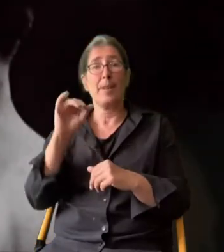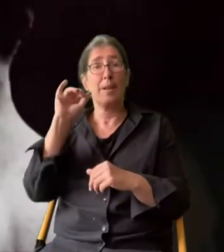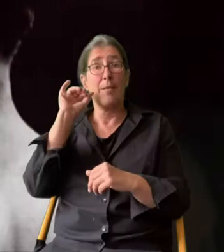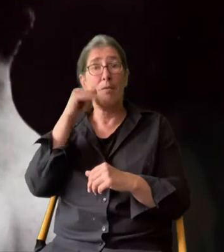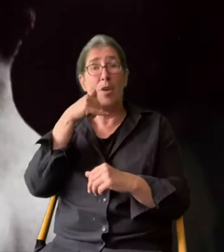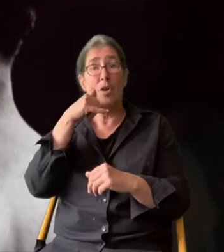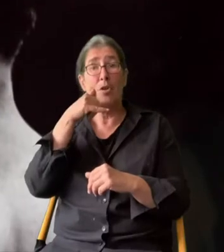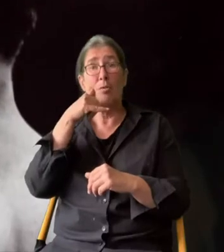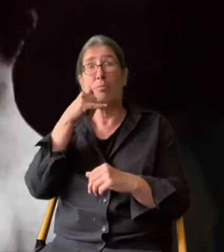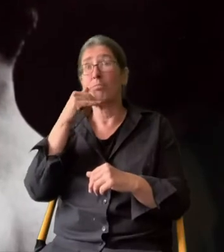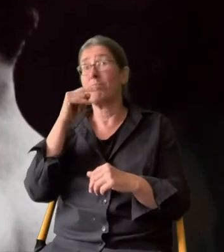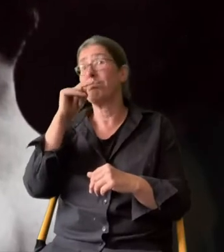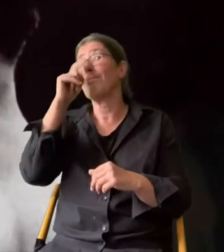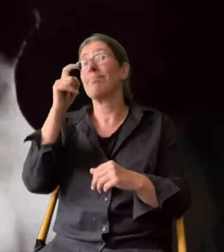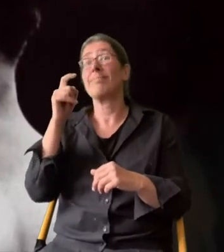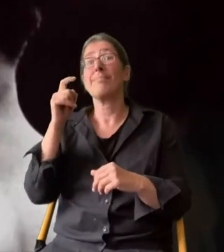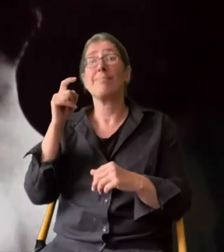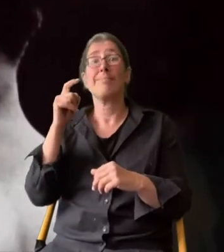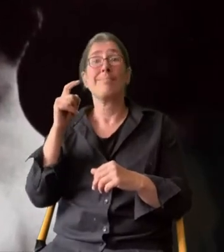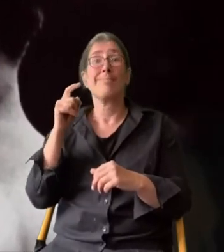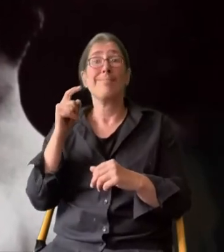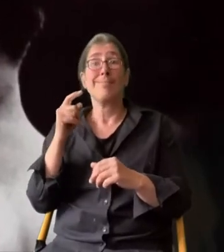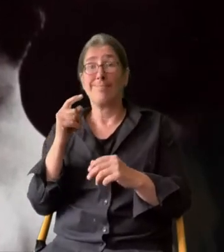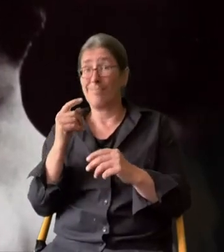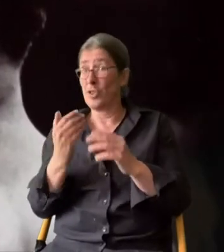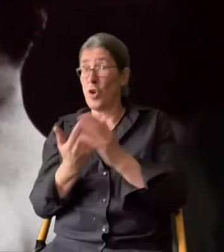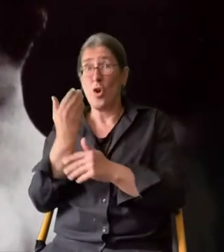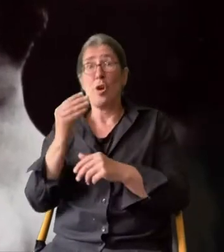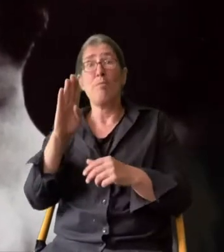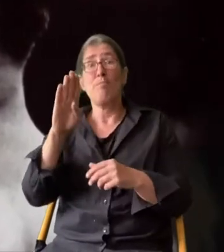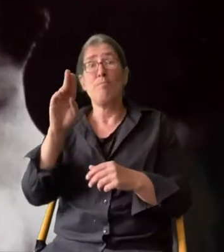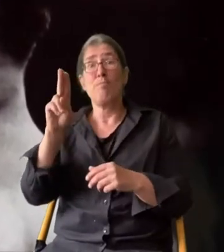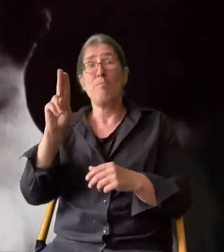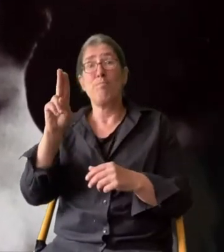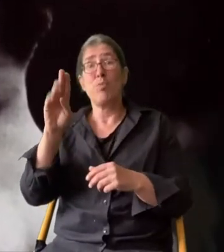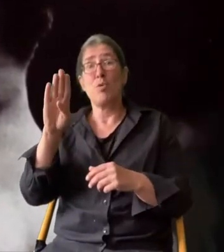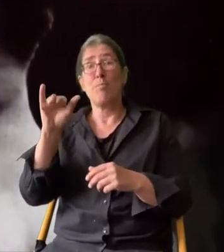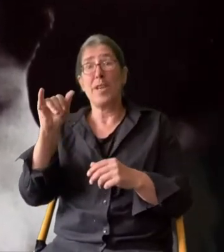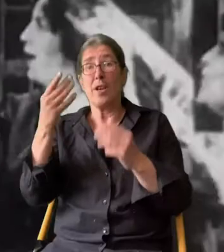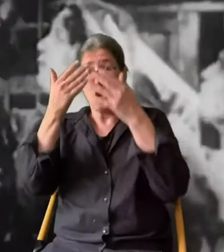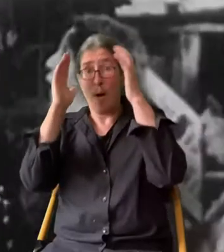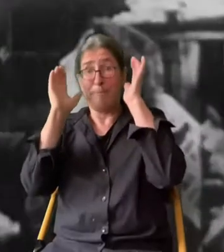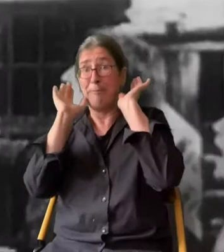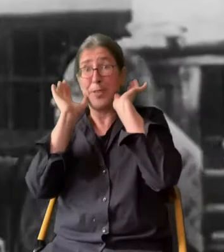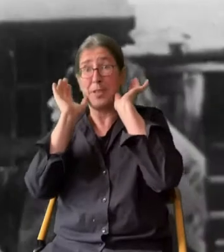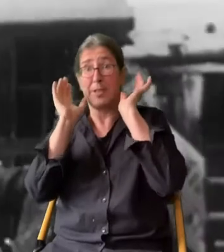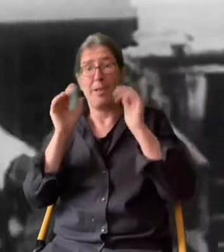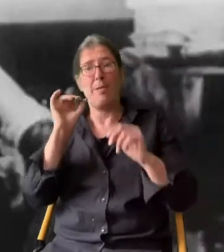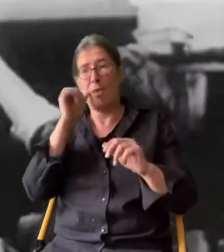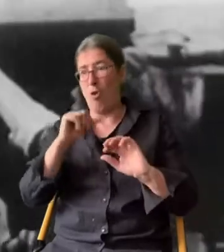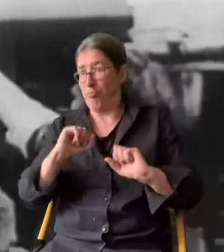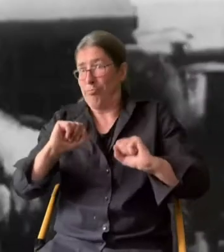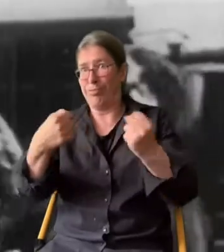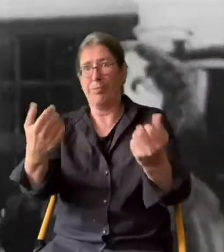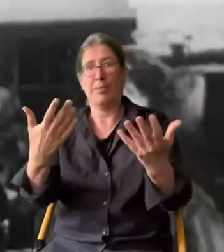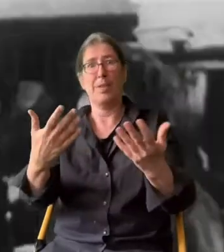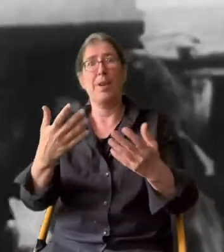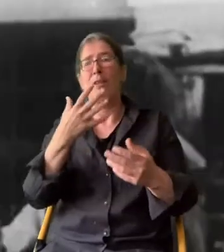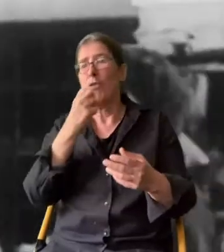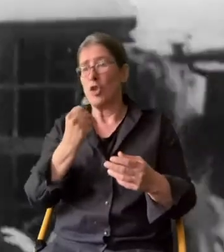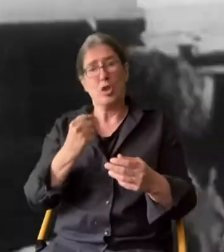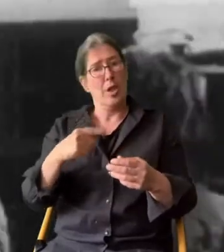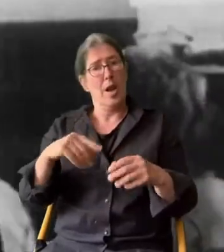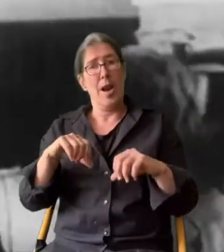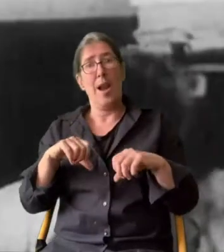Die Frau trägt ihn mit Stolz, den neuen revolutionären Bubikopf. Frauen im Aufbruch. Sie